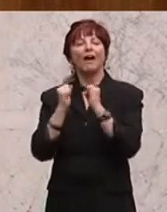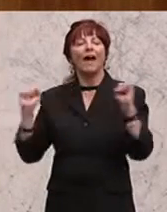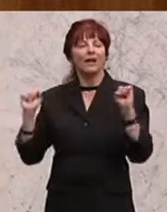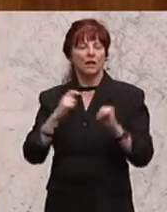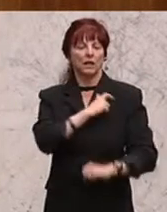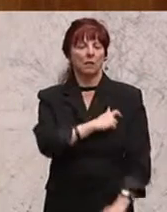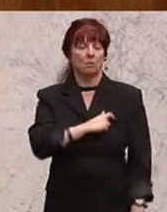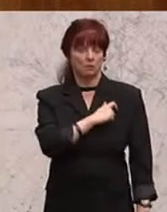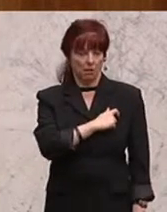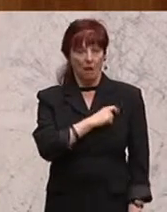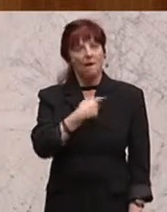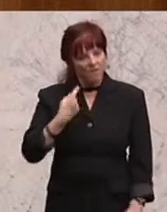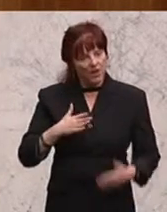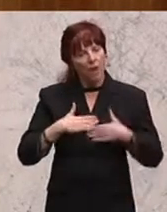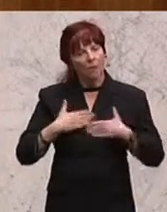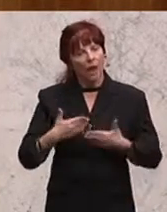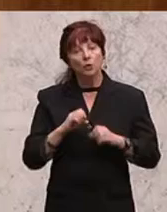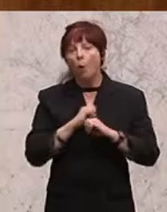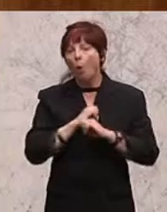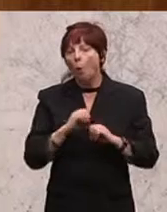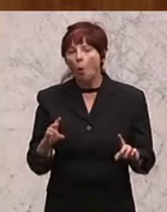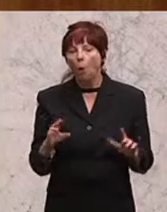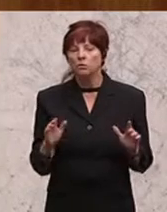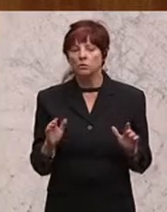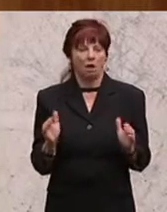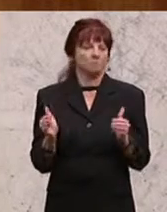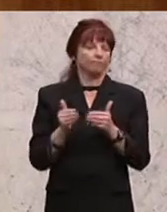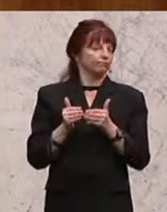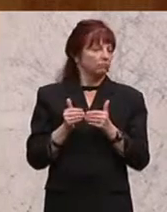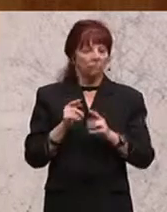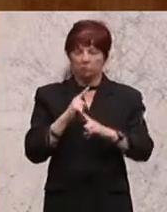dazu bereit und ohne Tabus im Sinne der Bevölkerung,